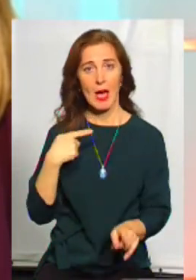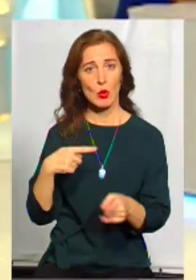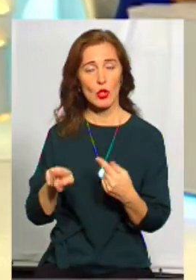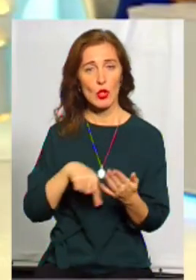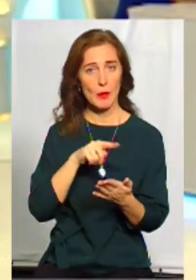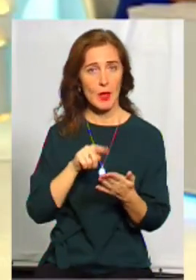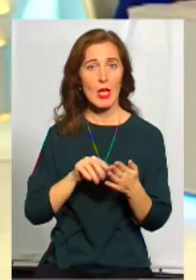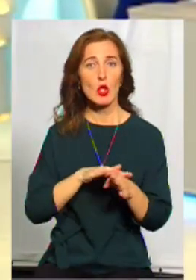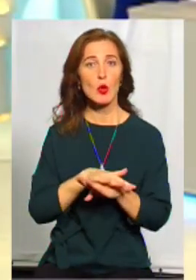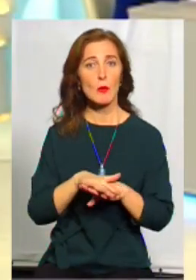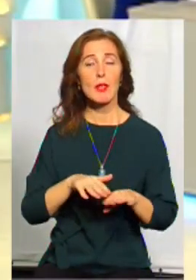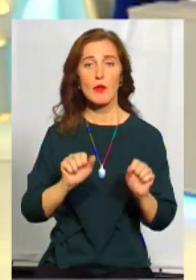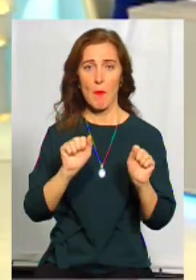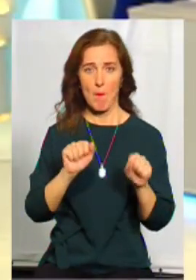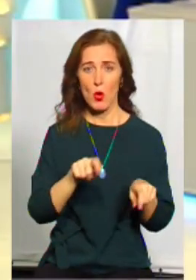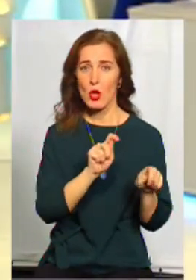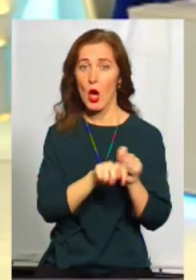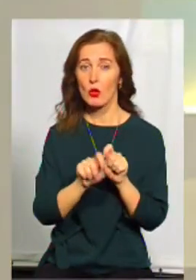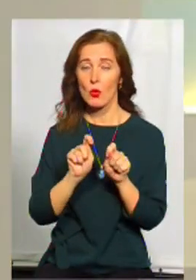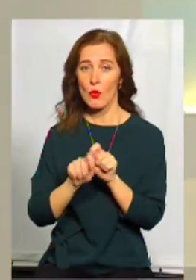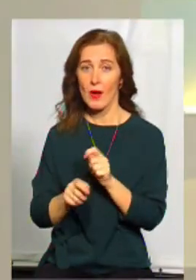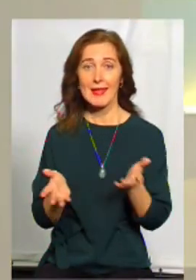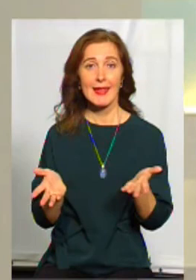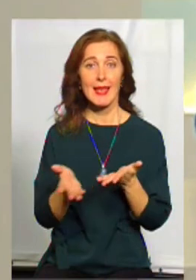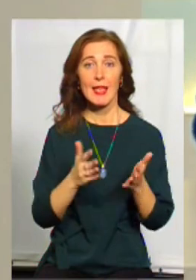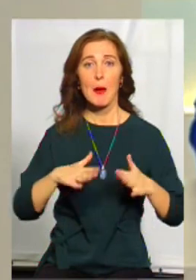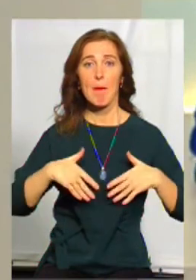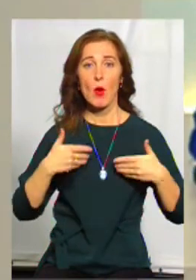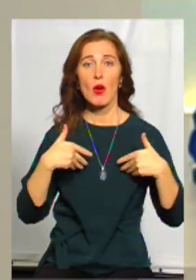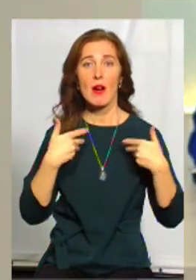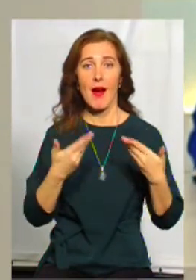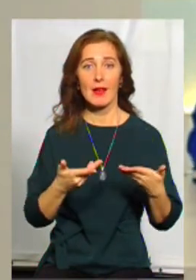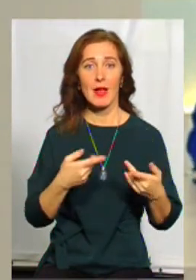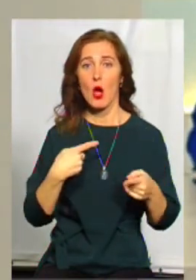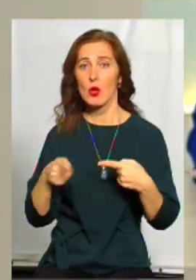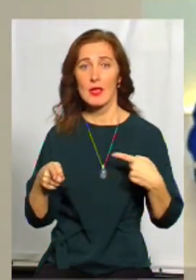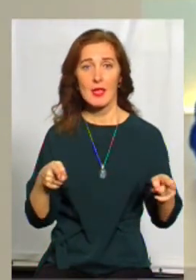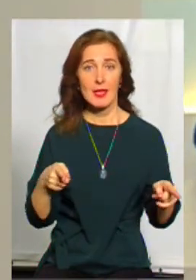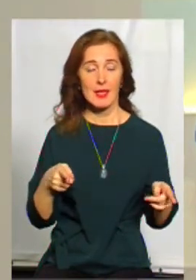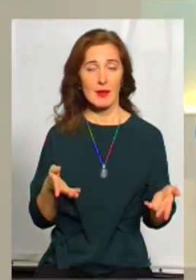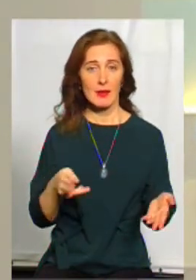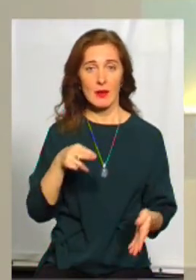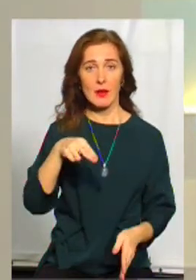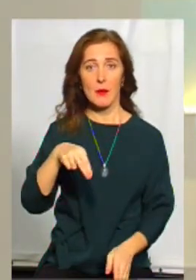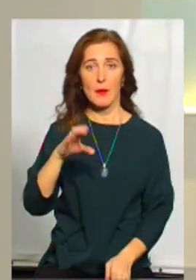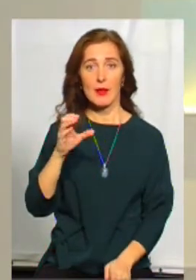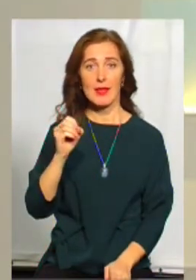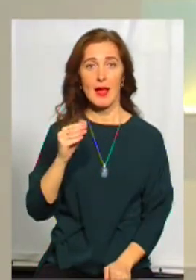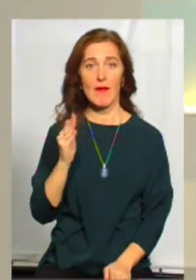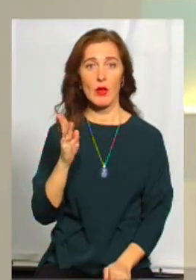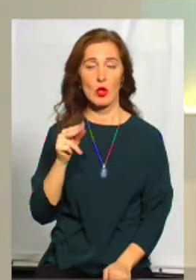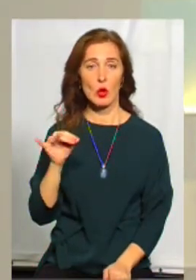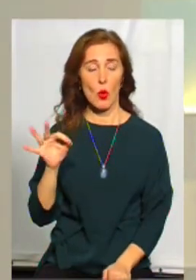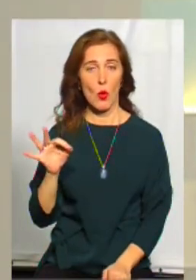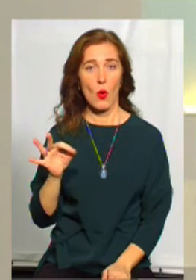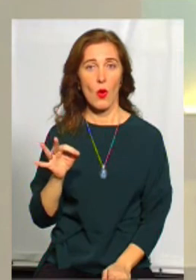Суспільство може контролювати? Які поради розрізнити псевдо-активність? Однозначно,